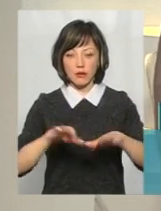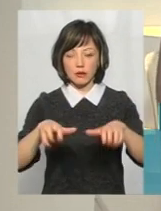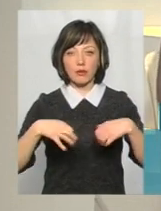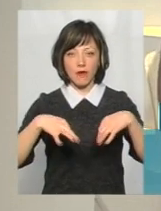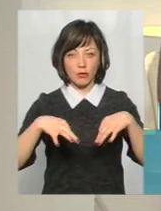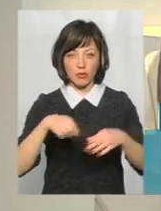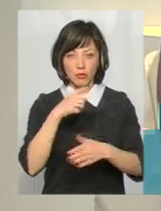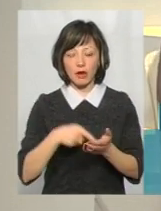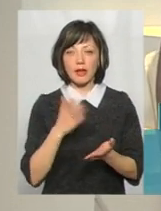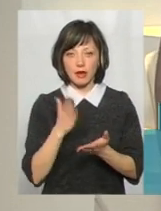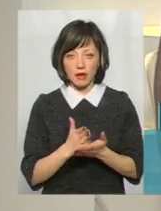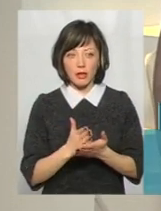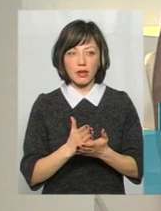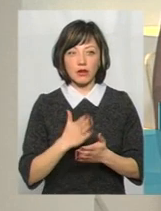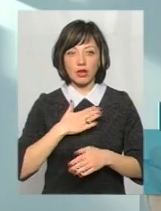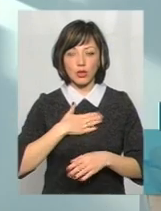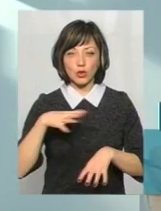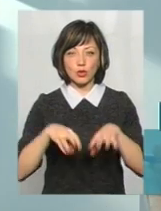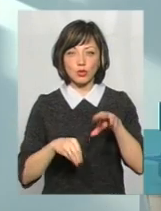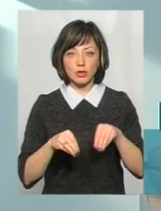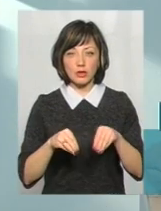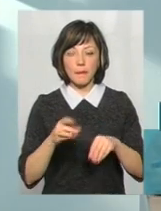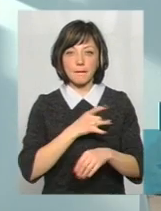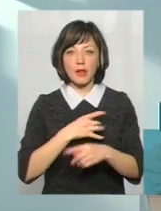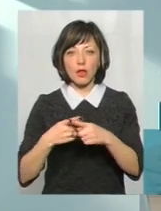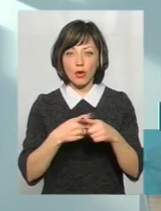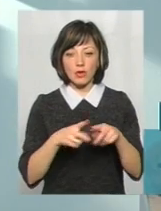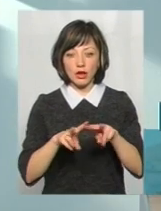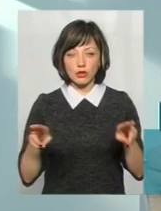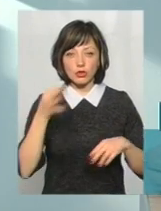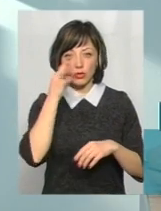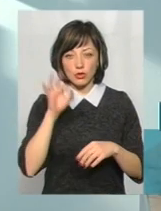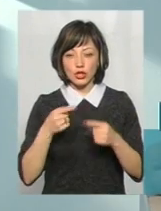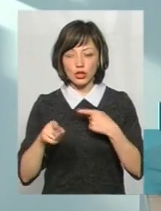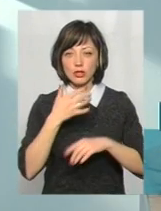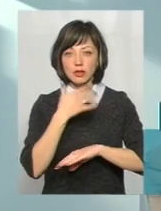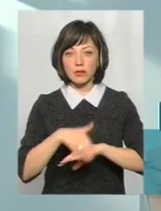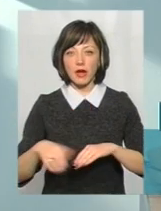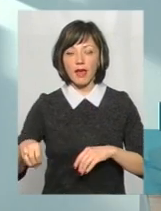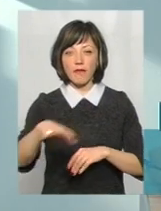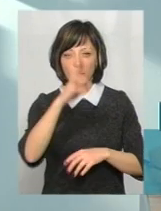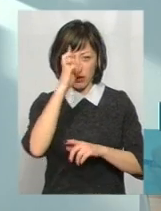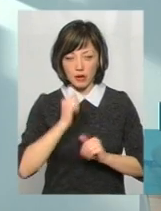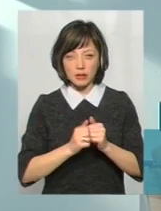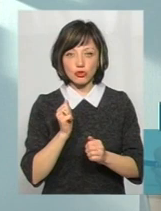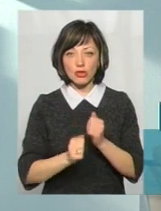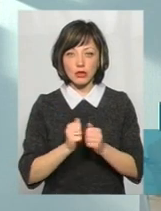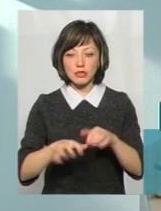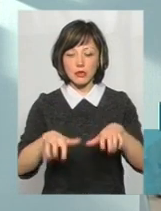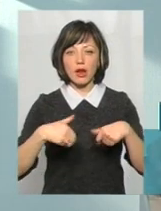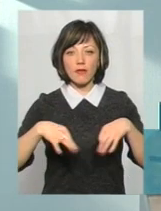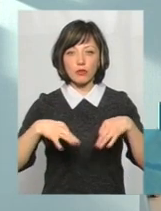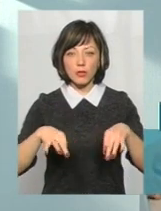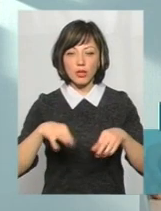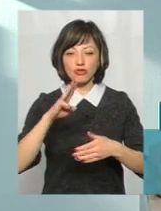автомобіль? Так, є навіть наші там сусідів в Білорусі, аналогічний досвід. в інших закордон європейських країнах досить часто забирають